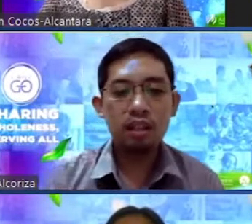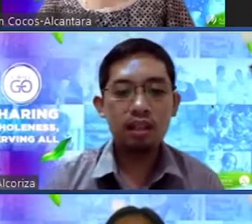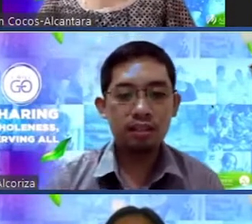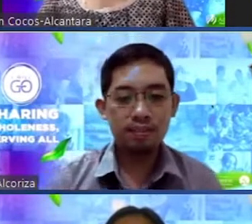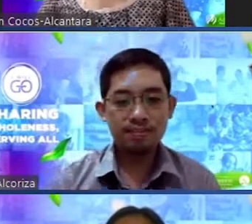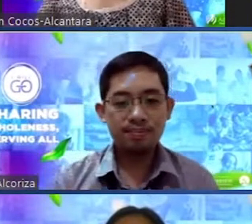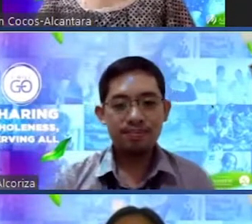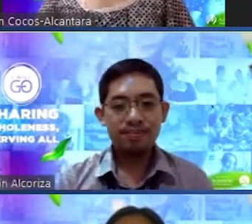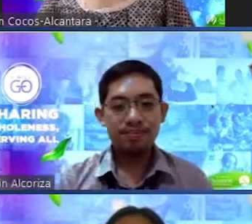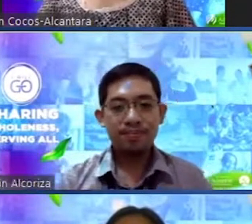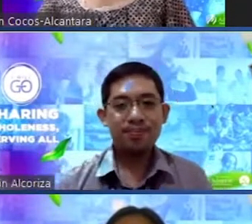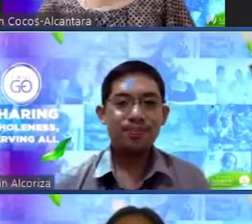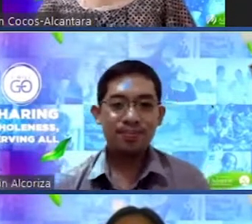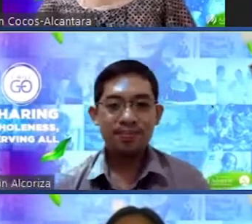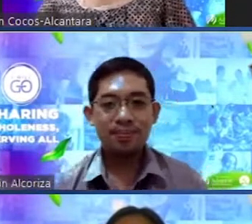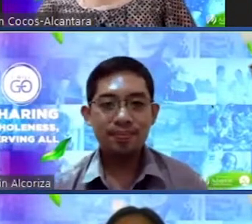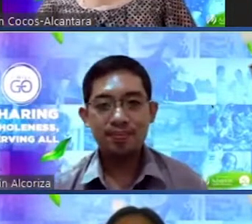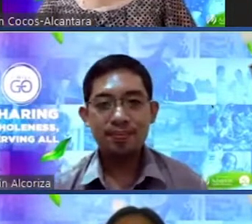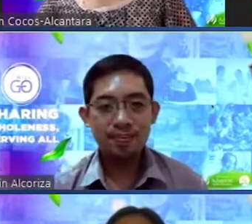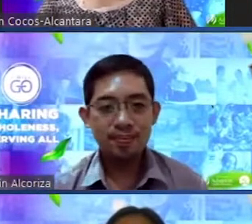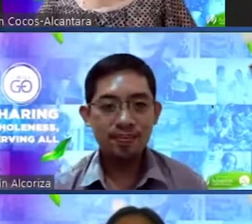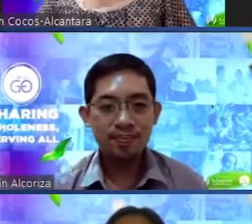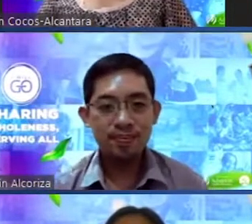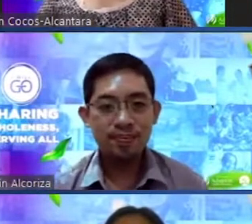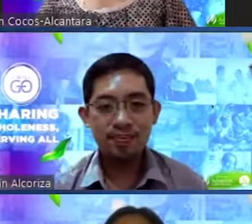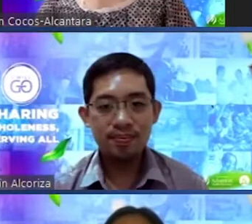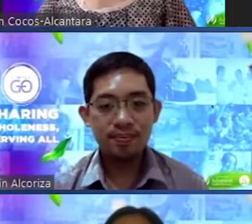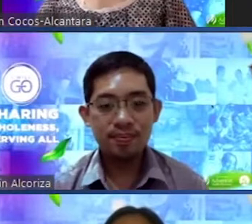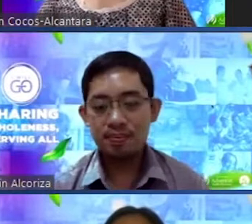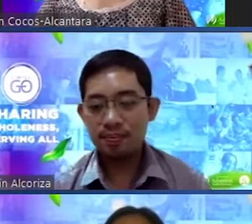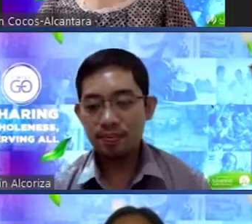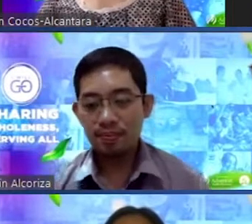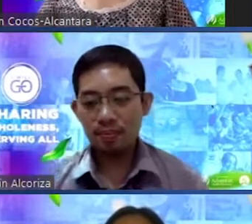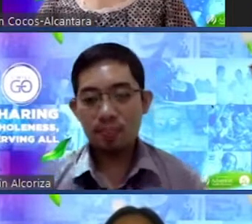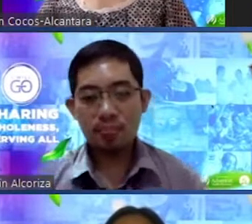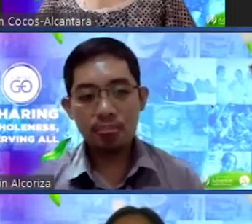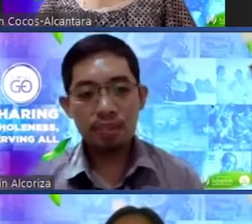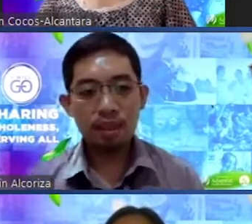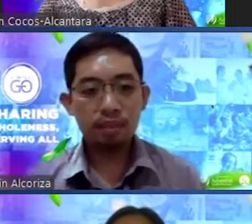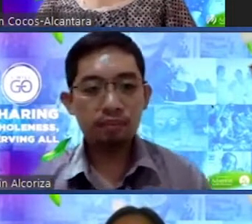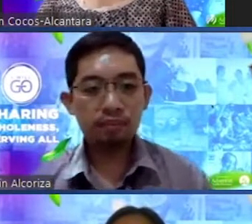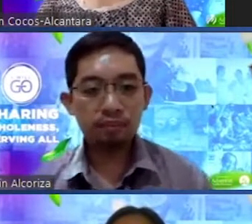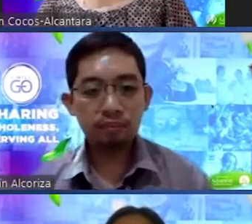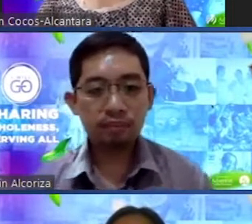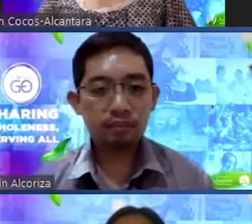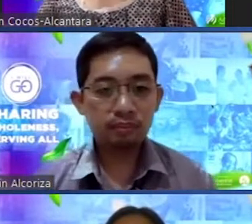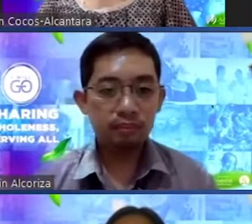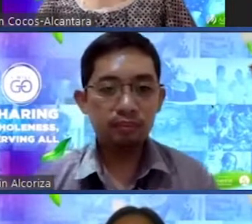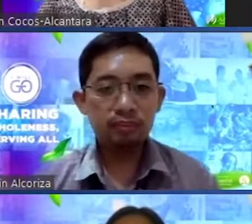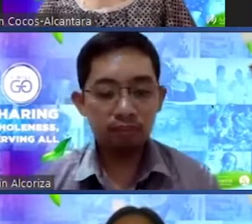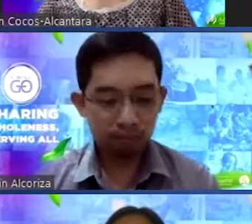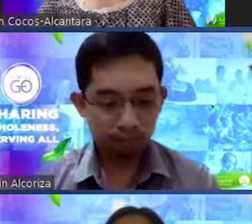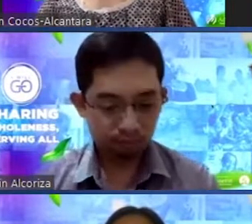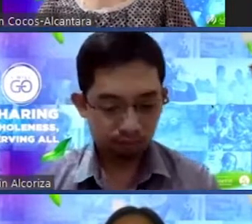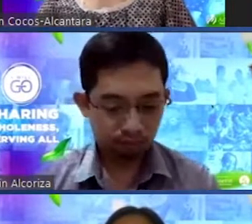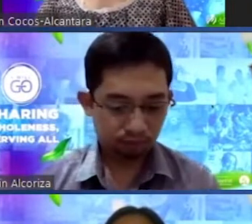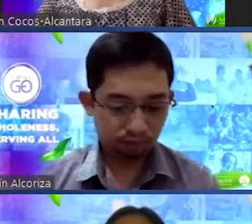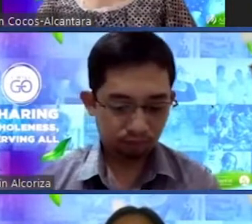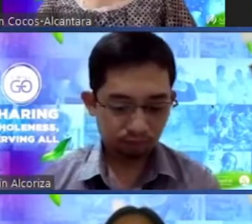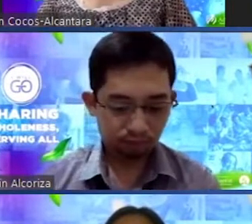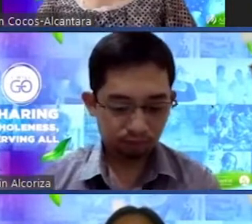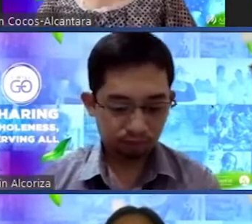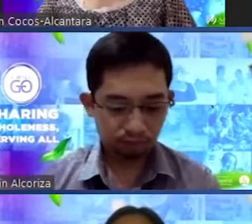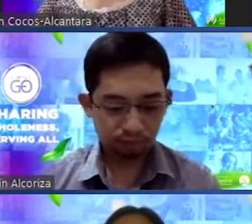iyong sakit okay so I may add to that no actually merong mga evidences and